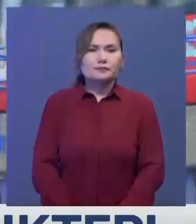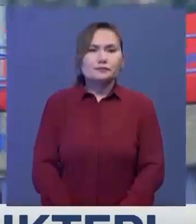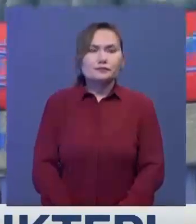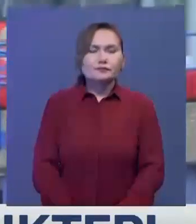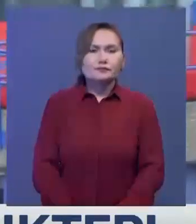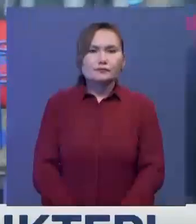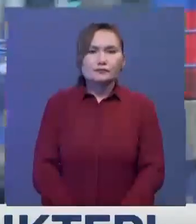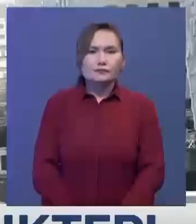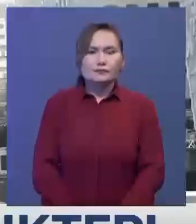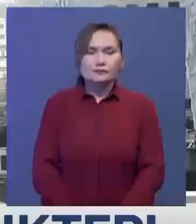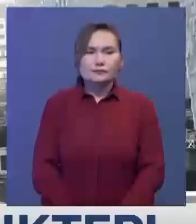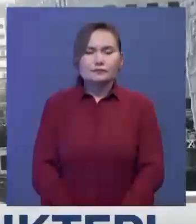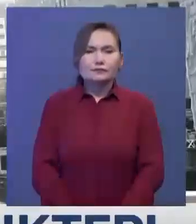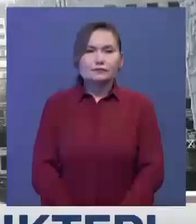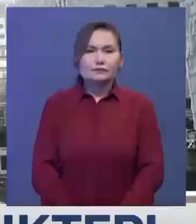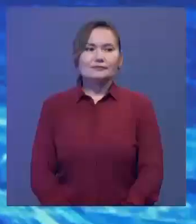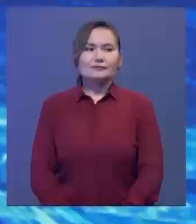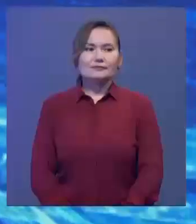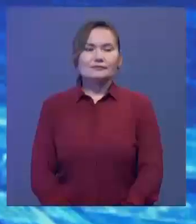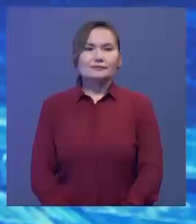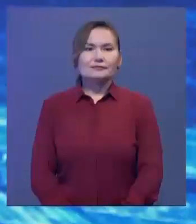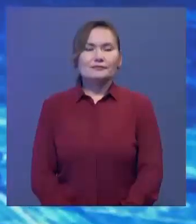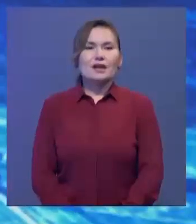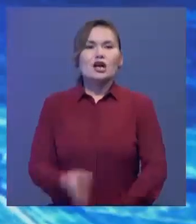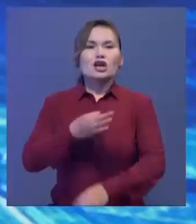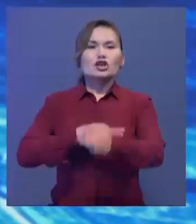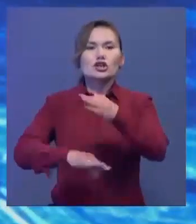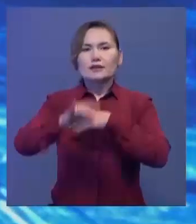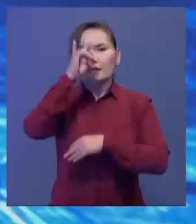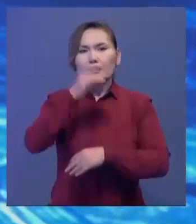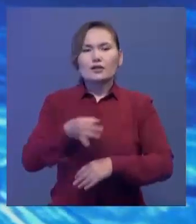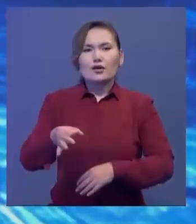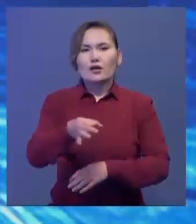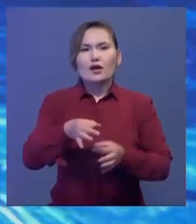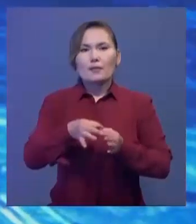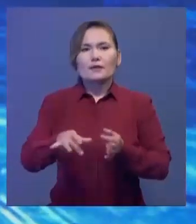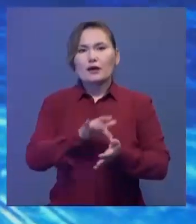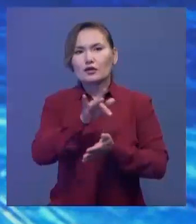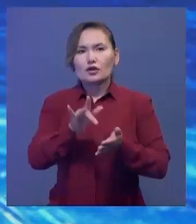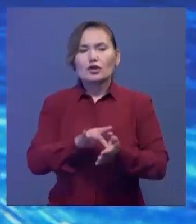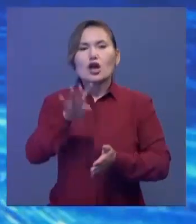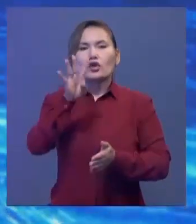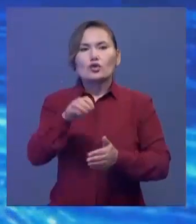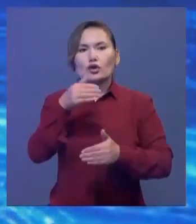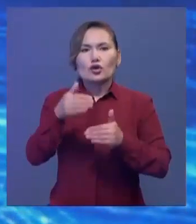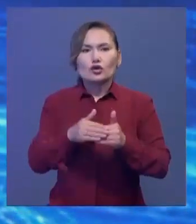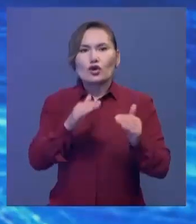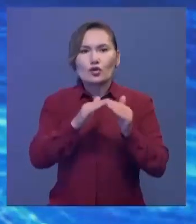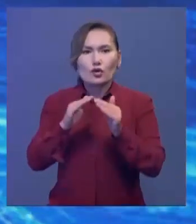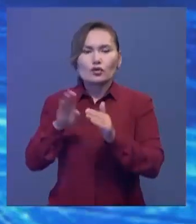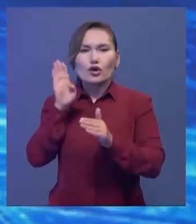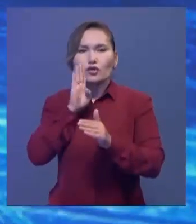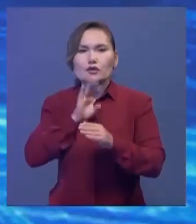Лондон арнайы қабар жерімәт өртішін. Шығыз Қазастан обласы Шиманай ғағыласындағы түрт жүзге жуғы еге